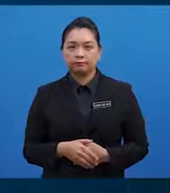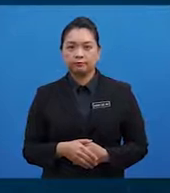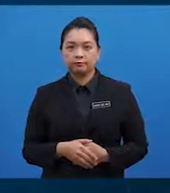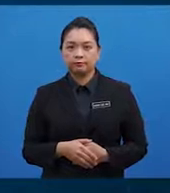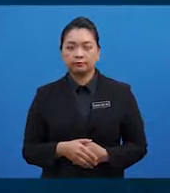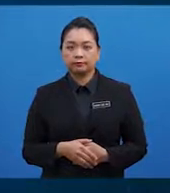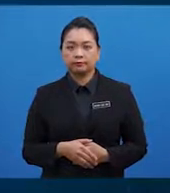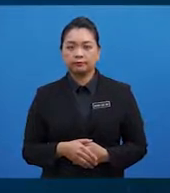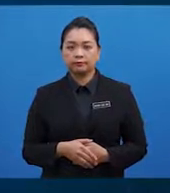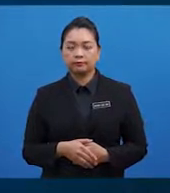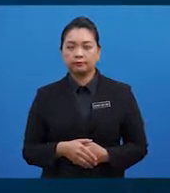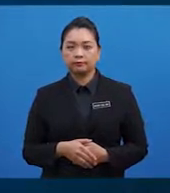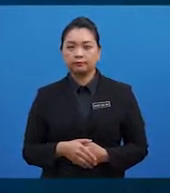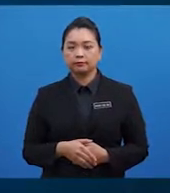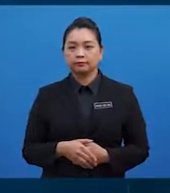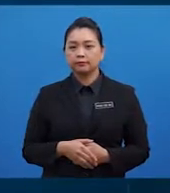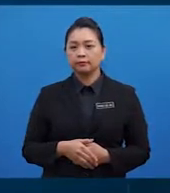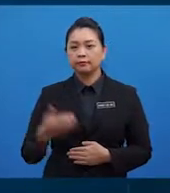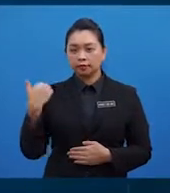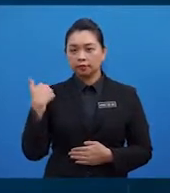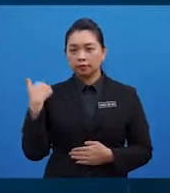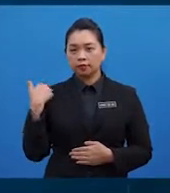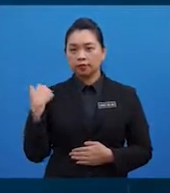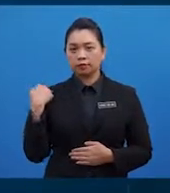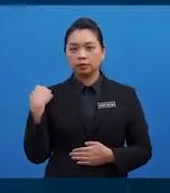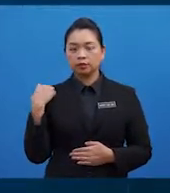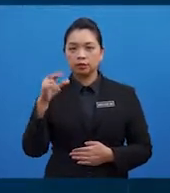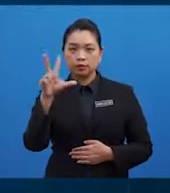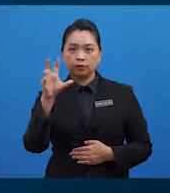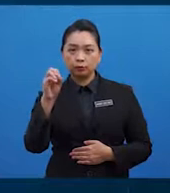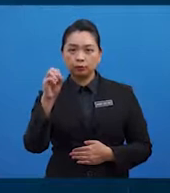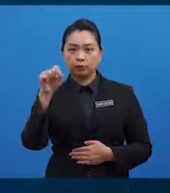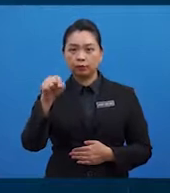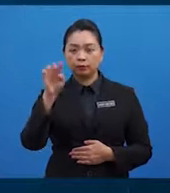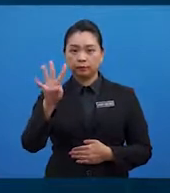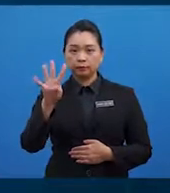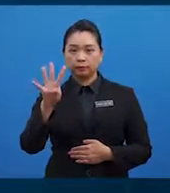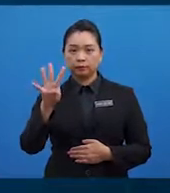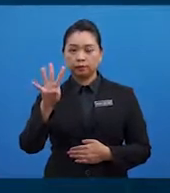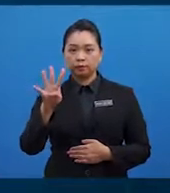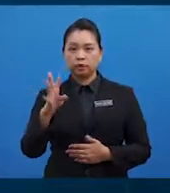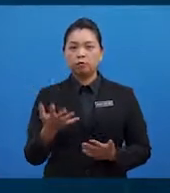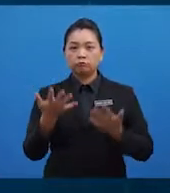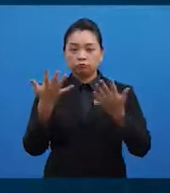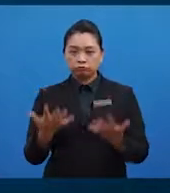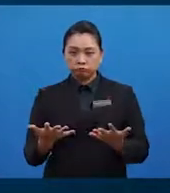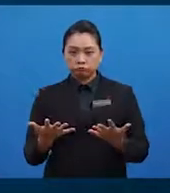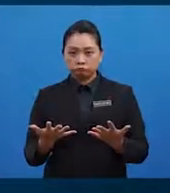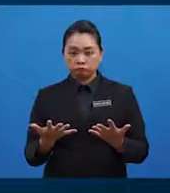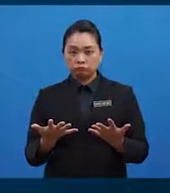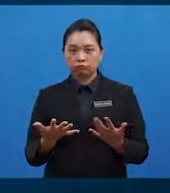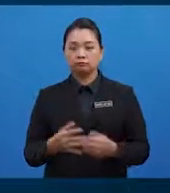Di mana 30.4% adalah berlebihan berat badan manakala 19